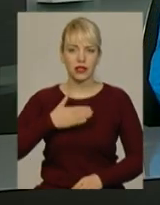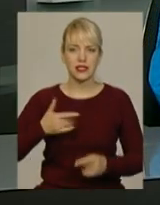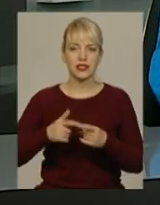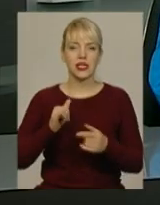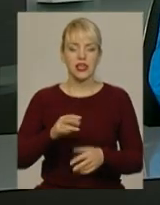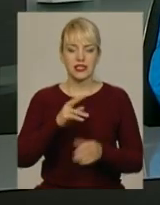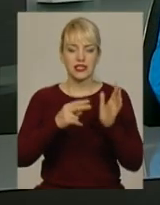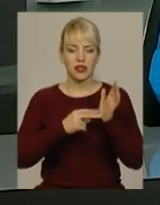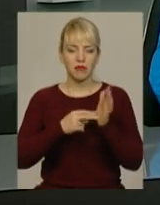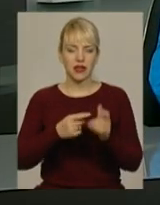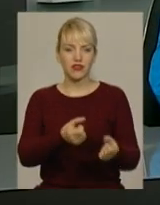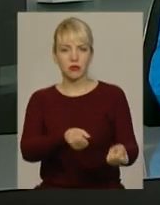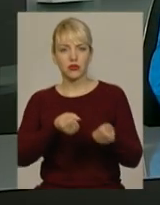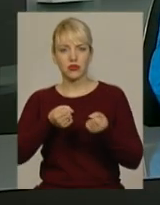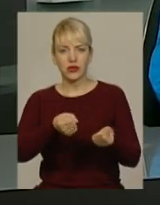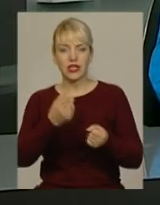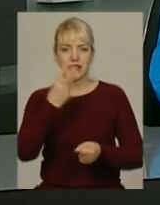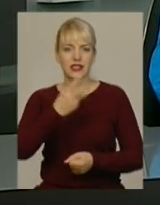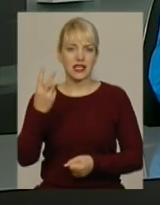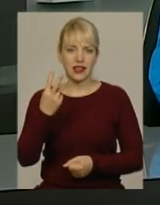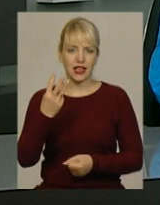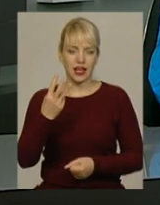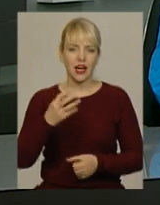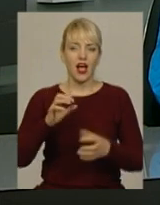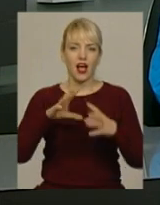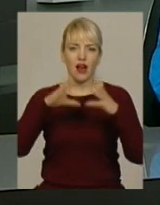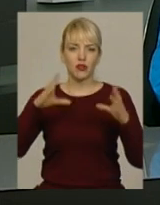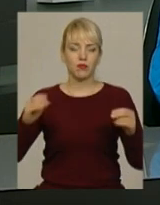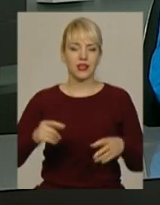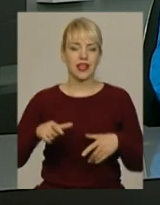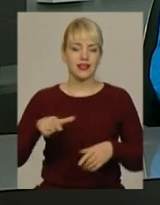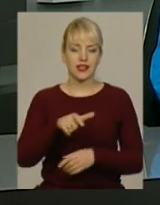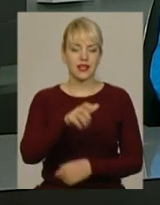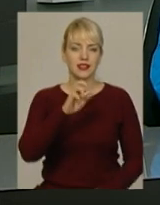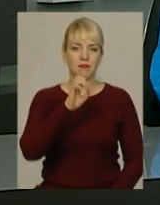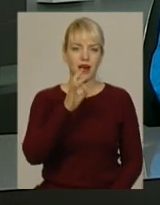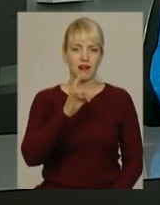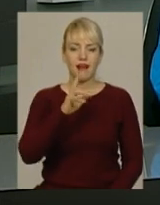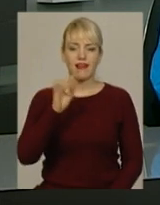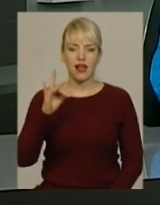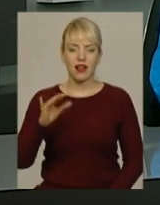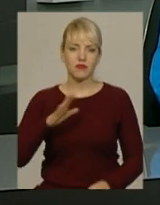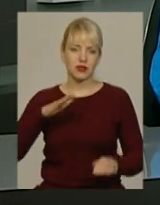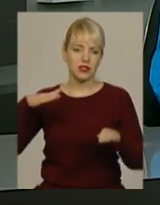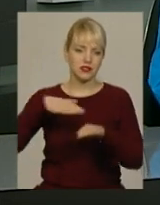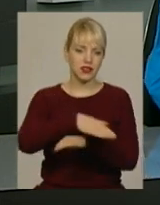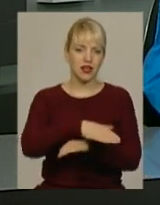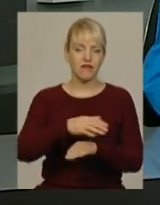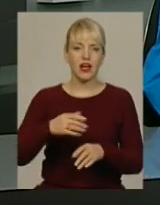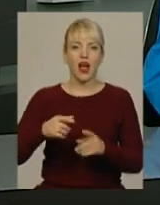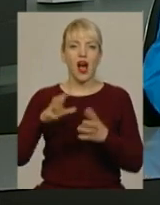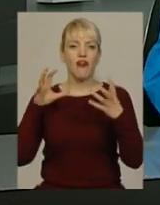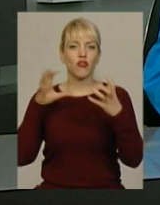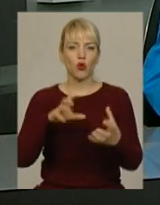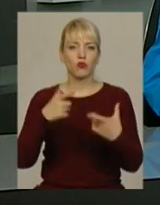відбуксировали 33 автомобілі. На трасі «Бар Яремче» в Новоушицькому районі з'їхав на узбіччя рейсовий автобус, в якому